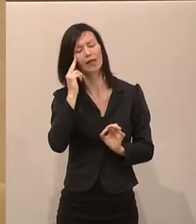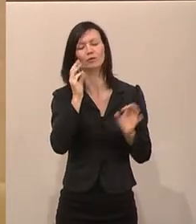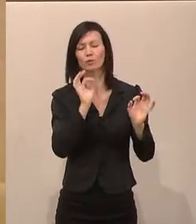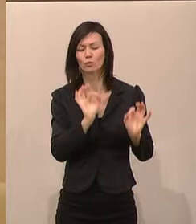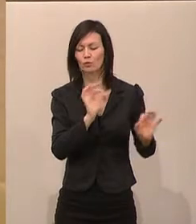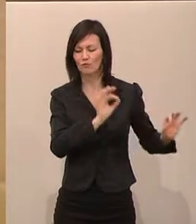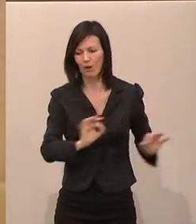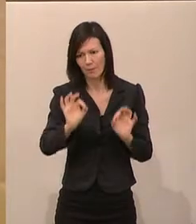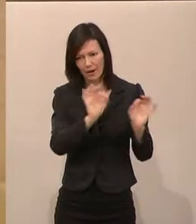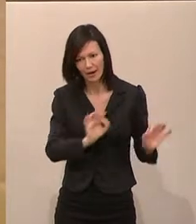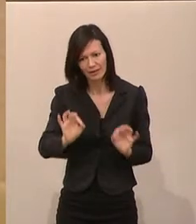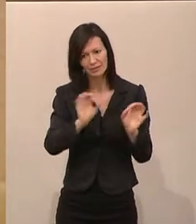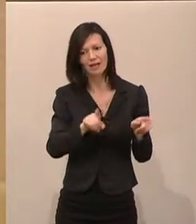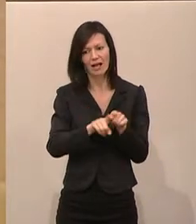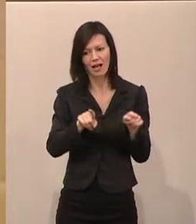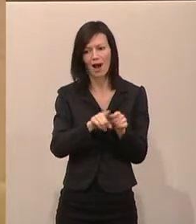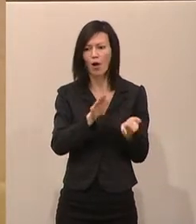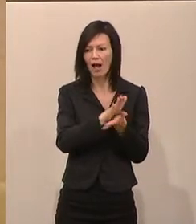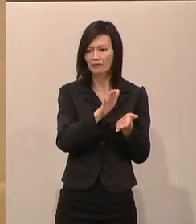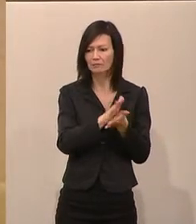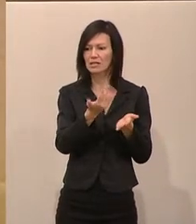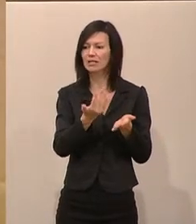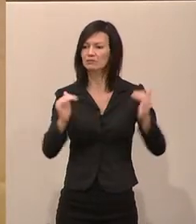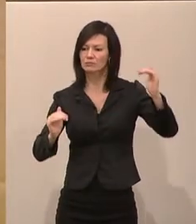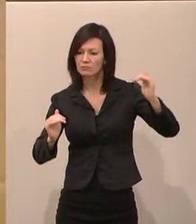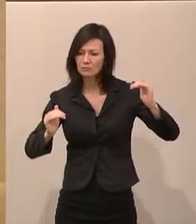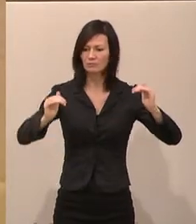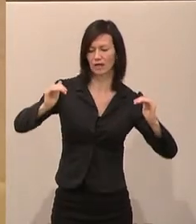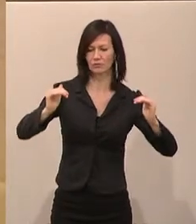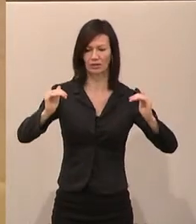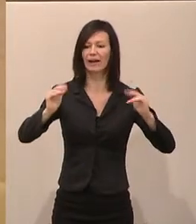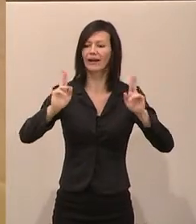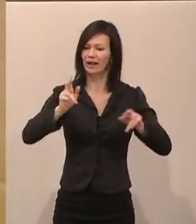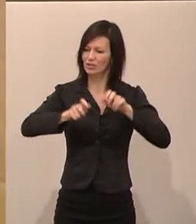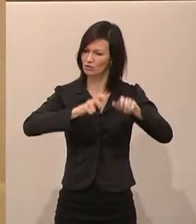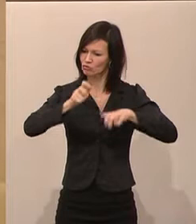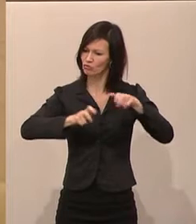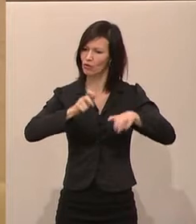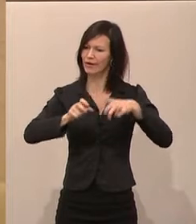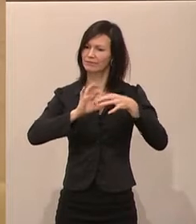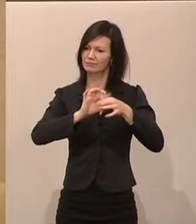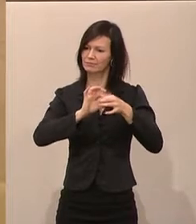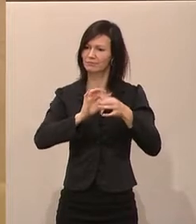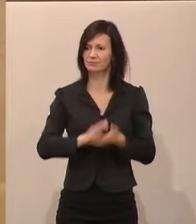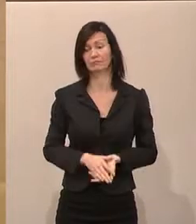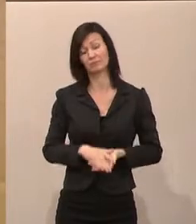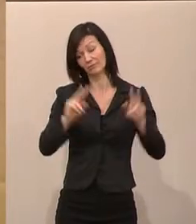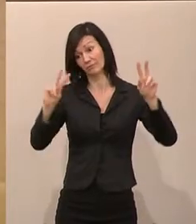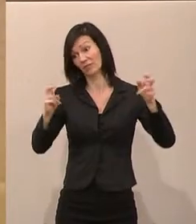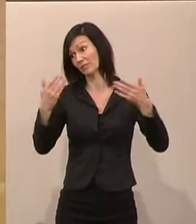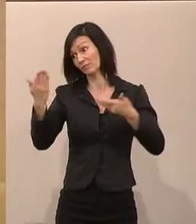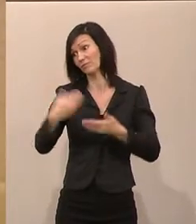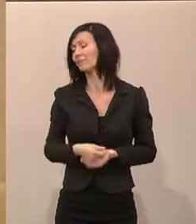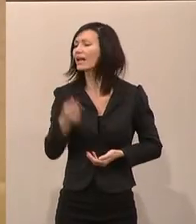die Absetzmöglichkeiten und Ausgleichsmaßnahmen im steuerlichen Sinn geben kann. Zitat Ende. Liebe Frau